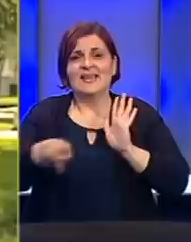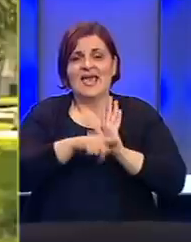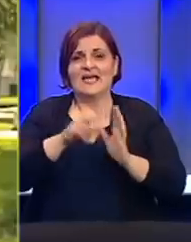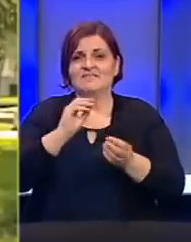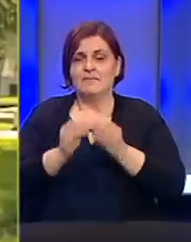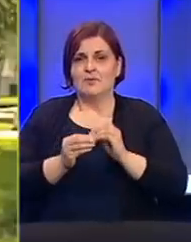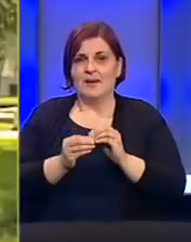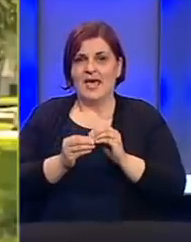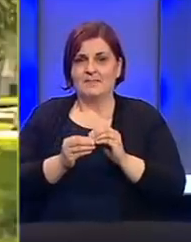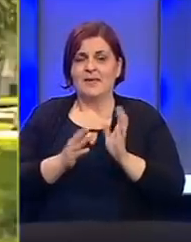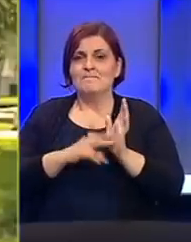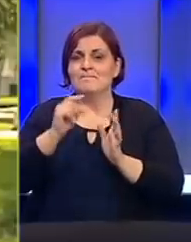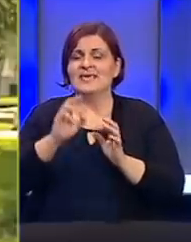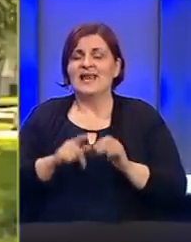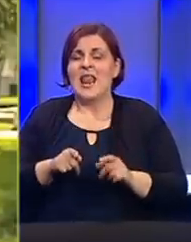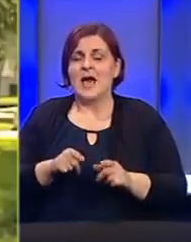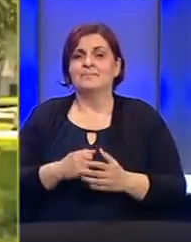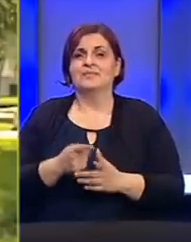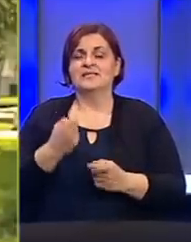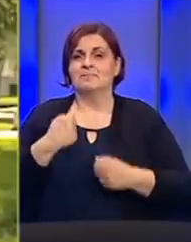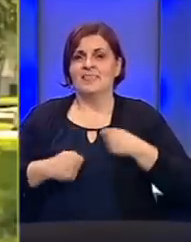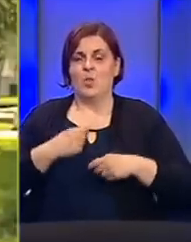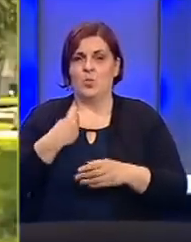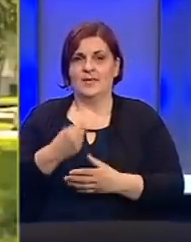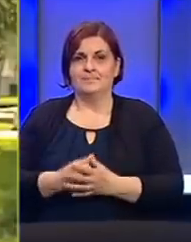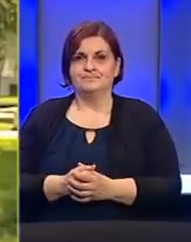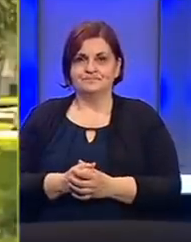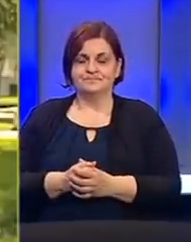posljedice. Mirela Savić BHT1 Banja Luka